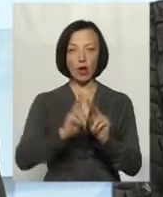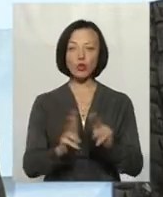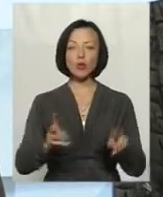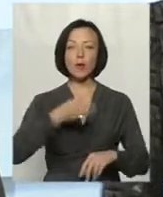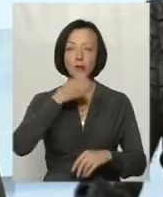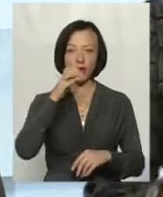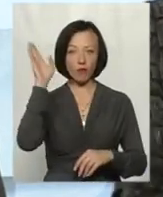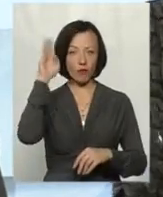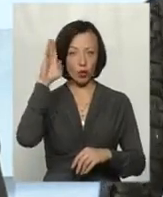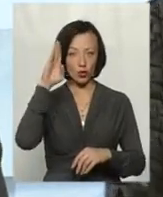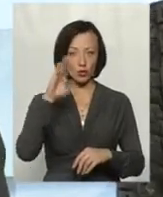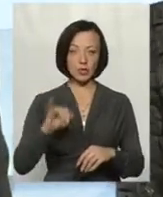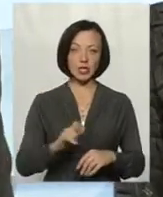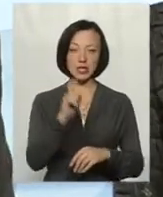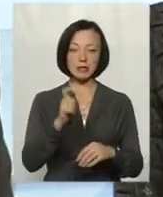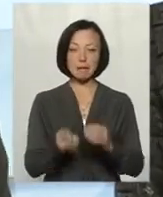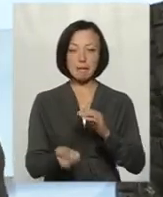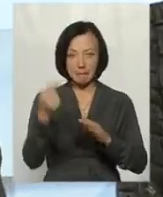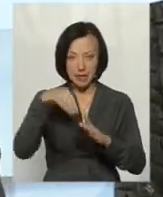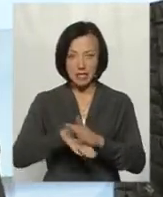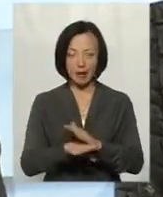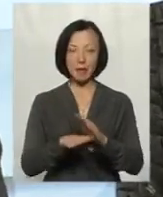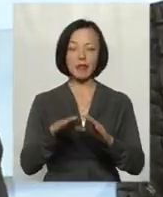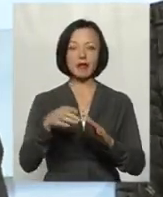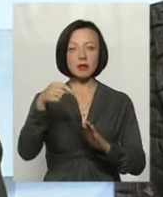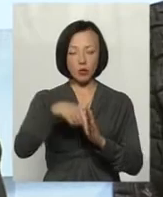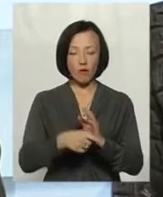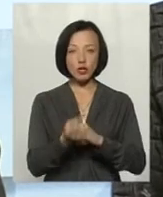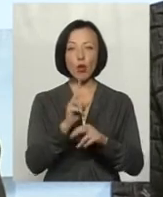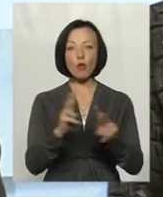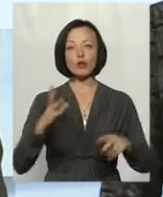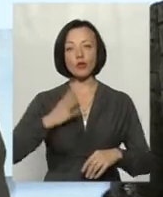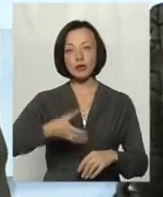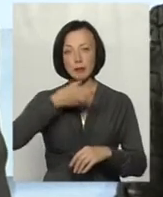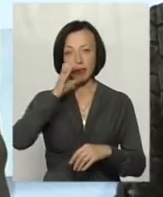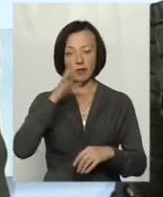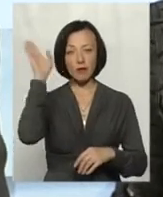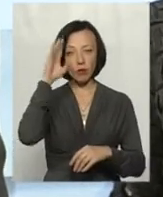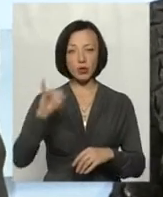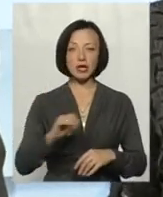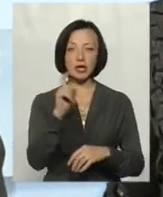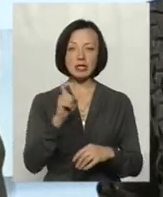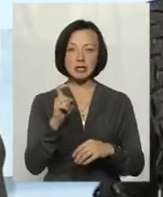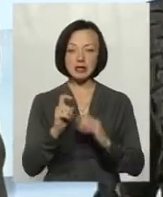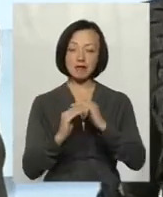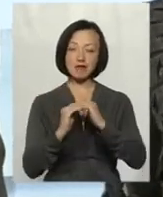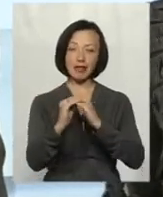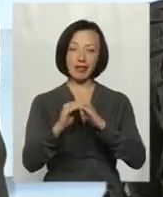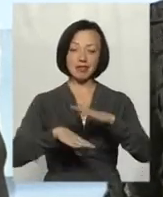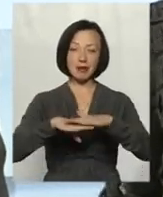Хто п'є воду із підземних сховищ, а кому доводиться пити воду із наземних